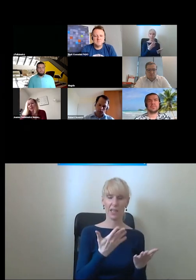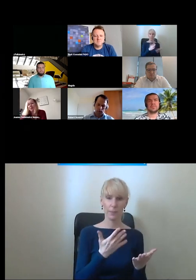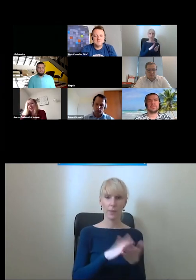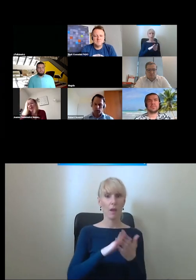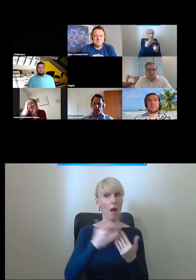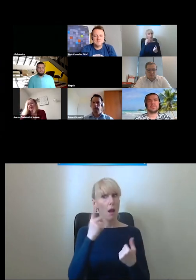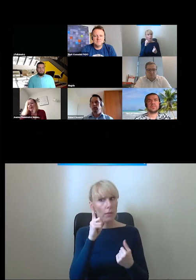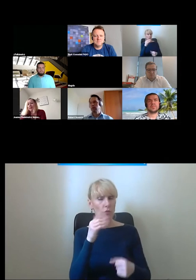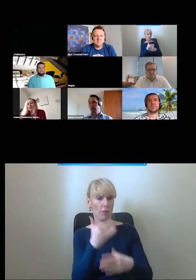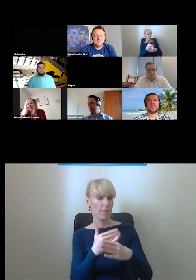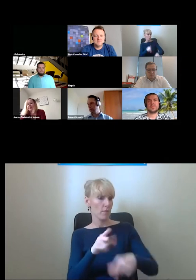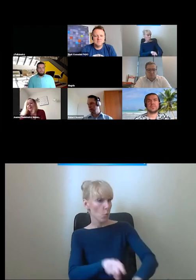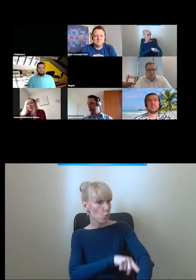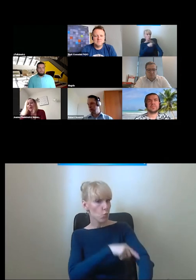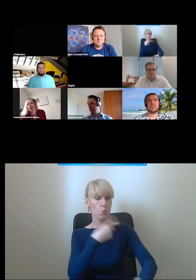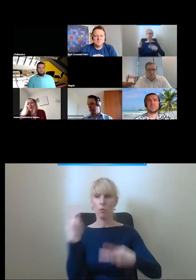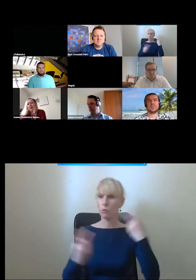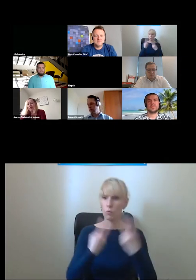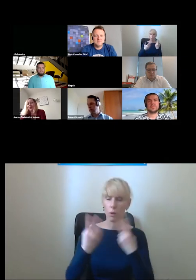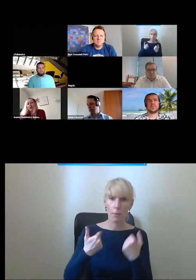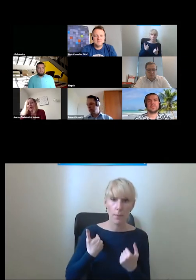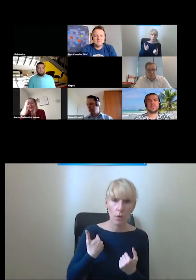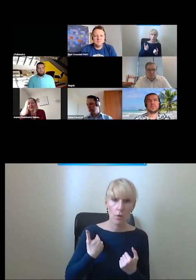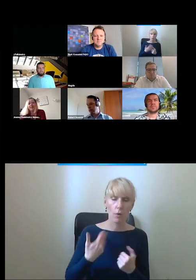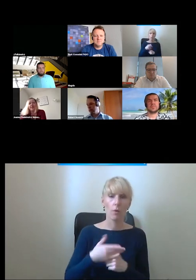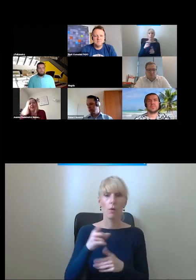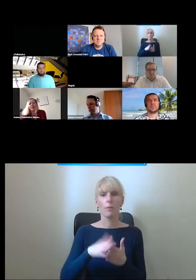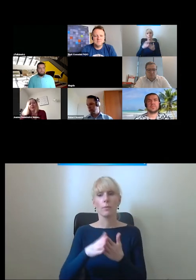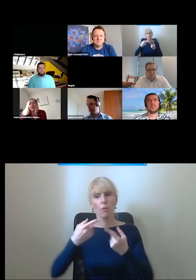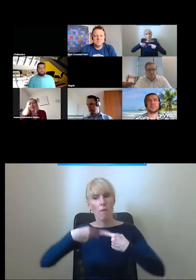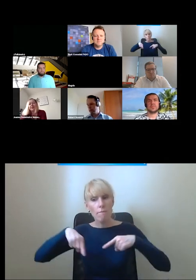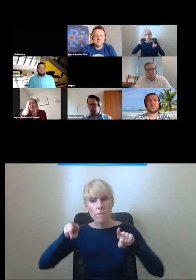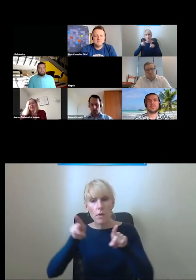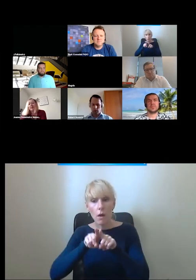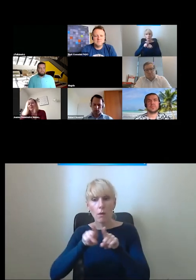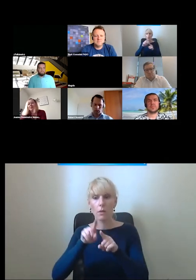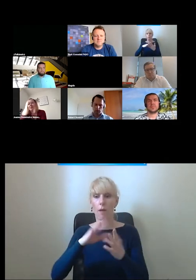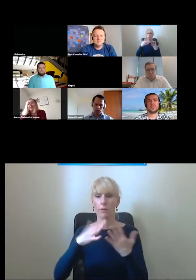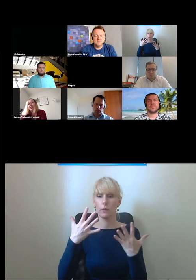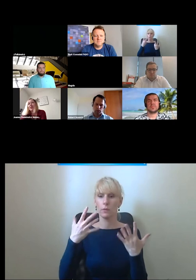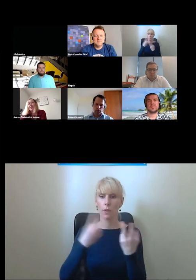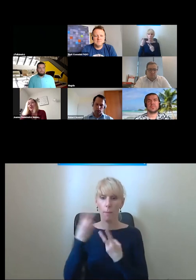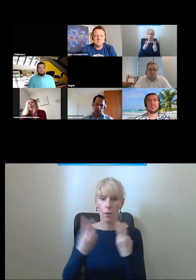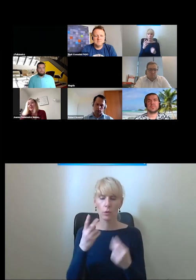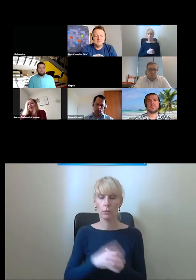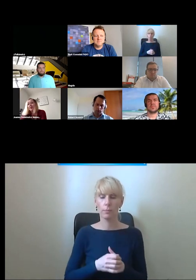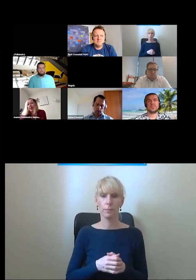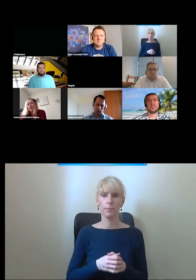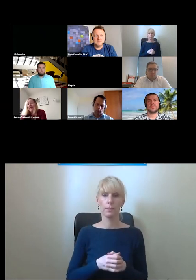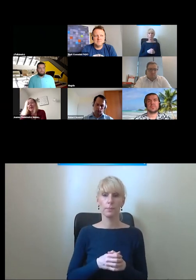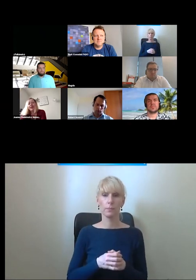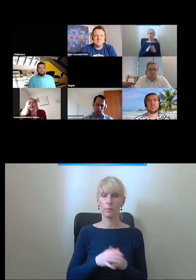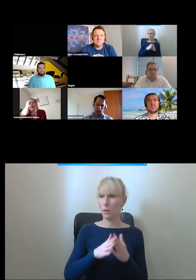szukaliśmy właśnie odpowiedniego wykonawcy rozmawialiśmy z wręcz nawet kilkunastoma